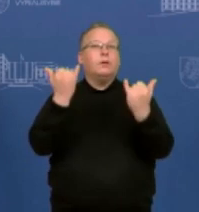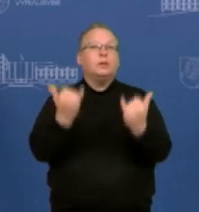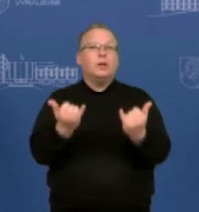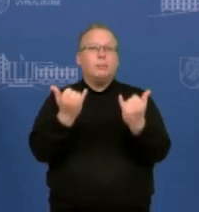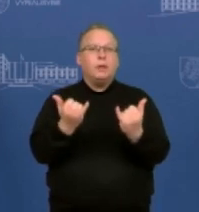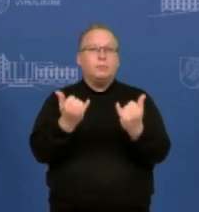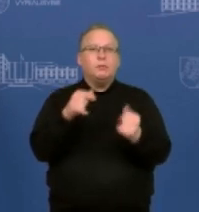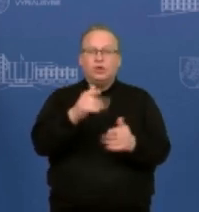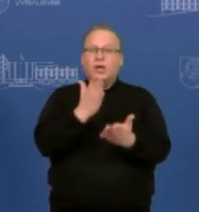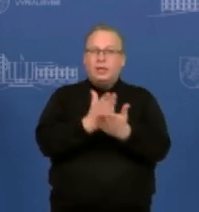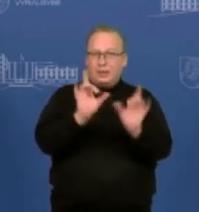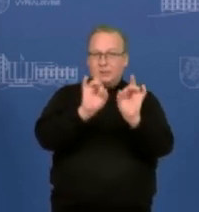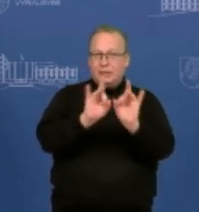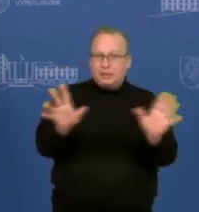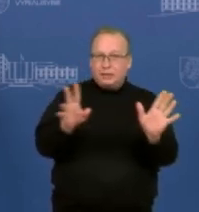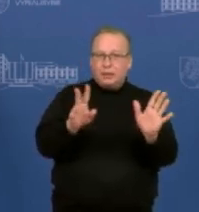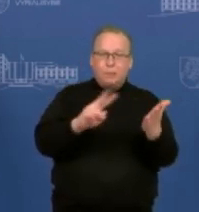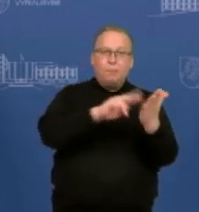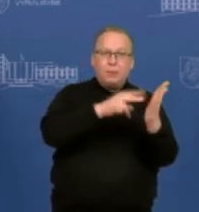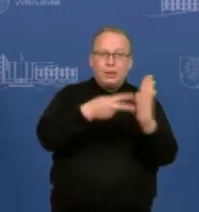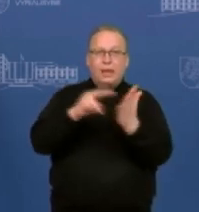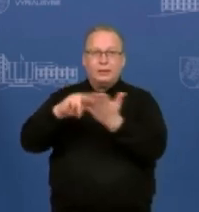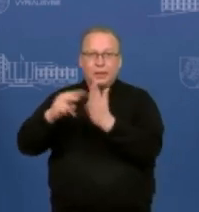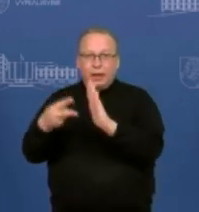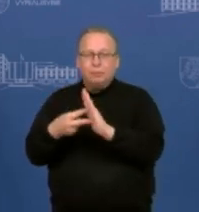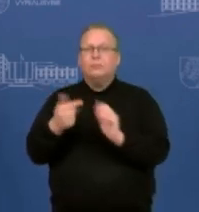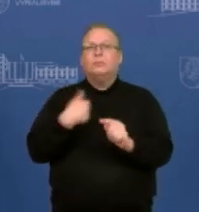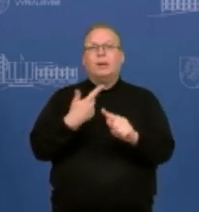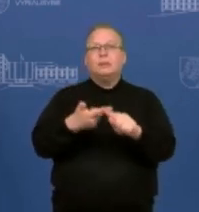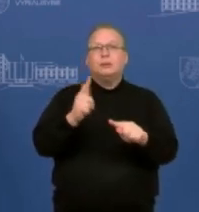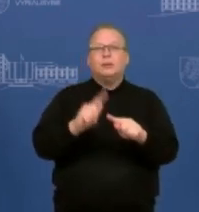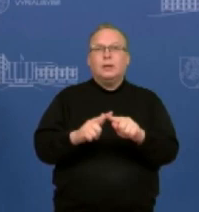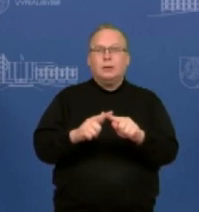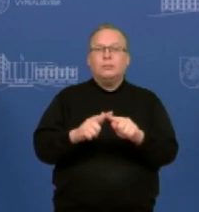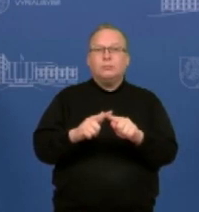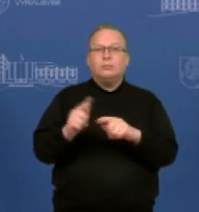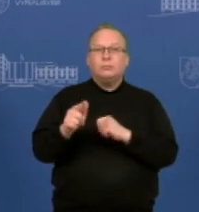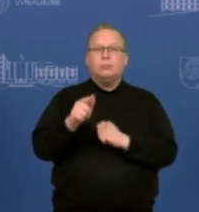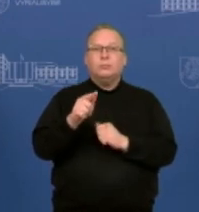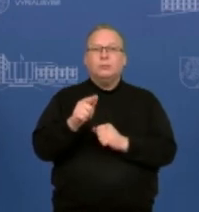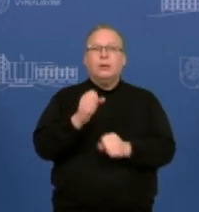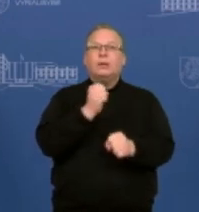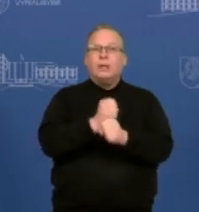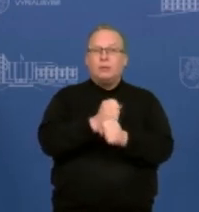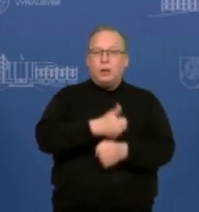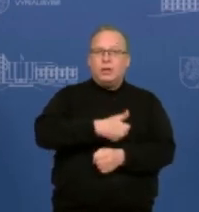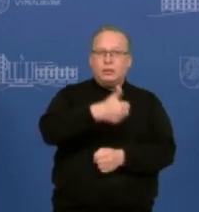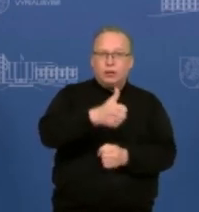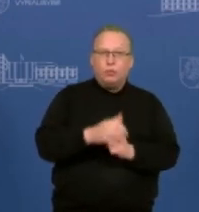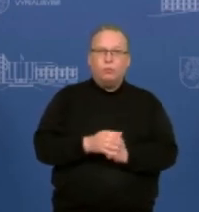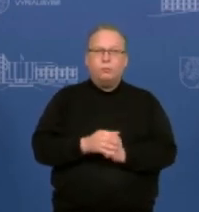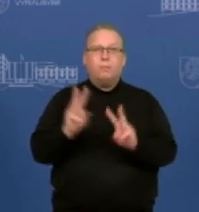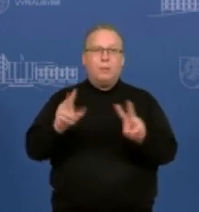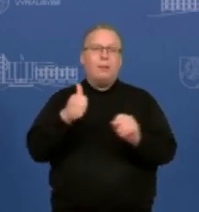perinam prie to. O čia yra skirtingi elementai, taktinius dalykus aš turbūt nesileisiu, čia ko gero krašams saugos ministras geriau ar premierio pakomentuotų,